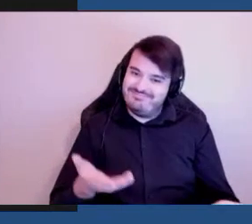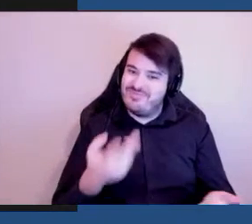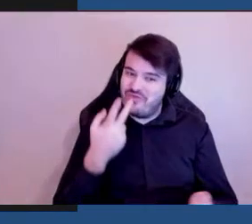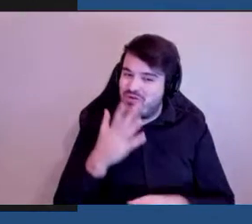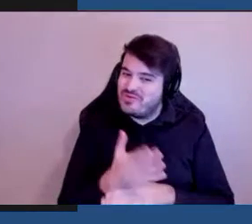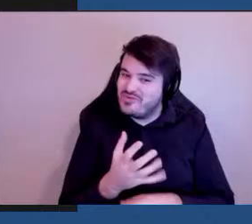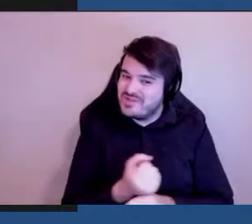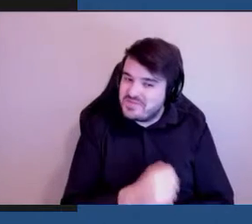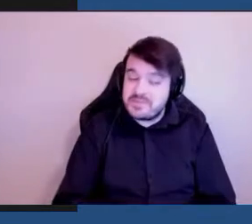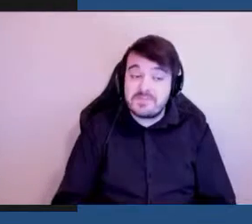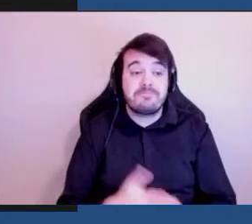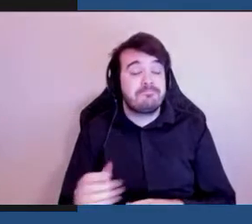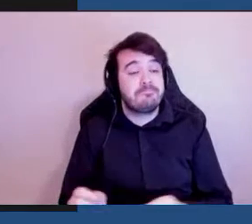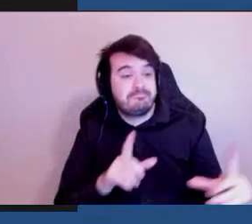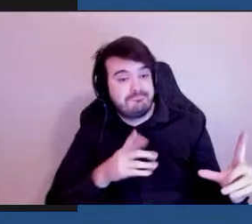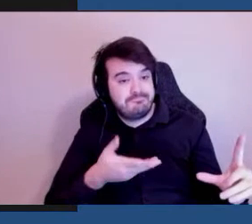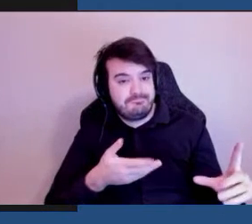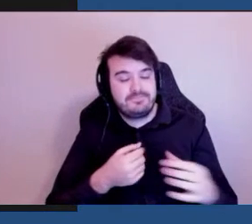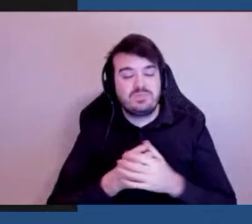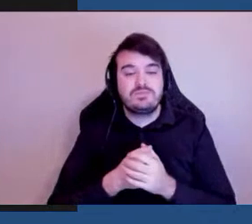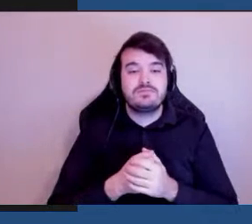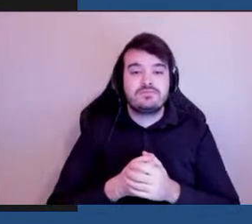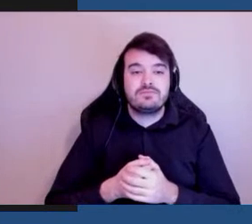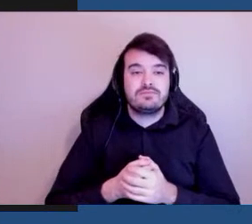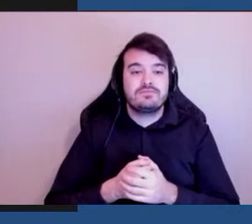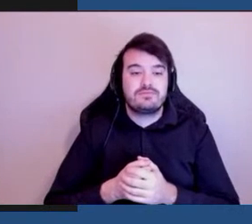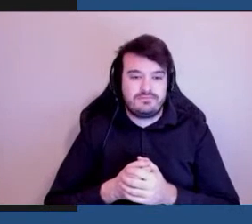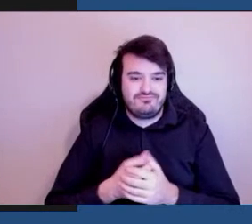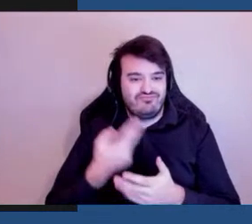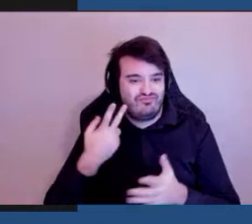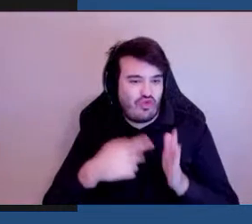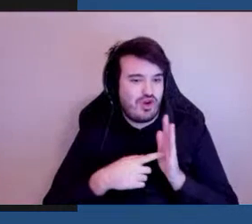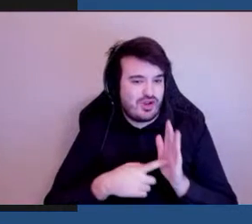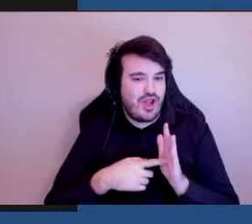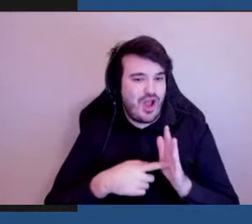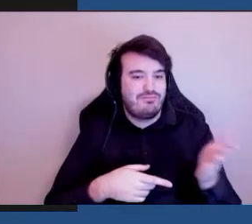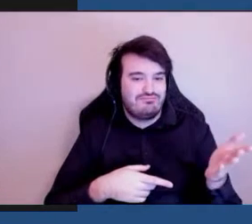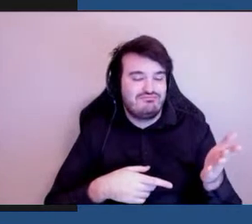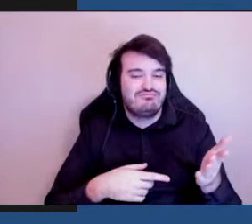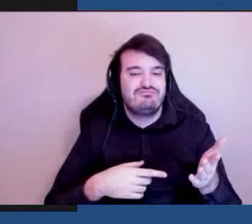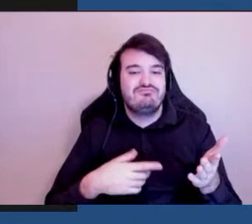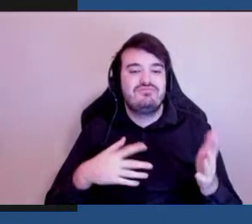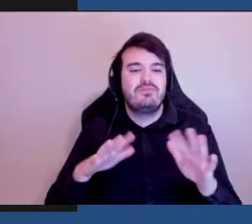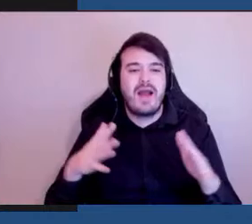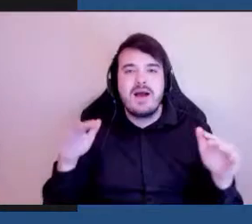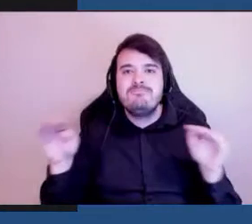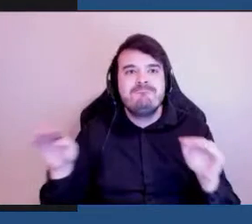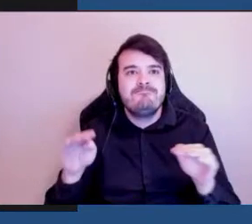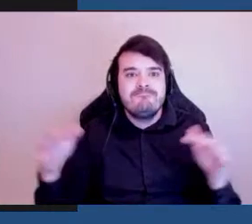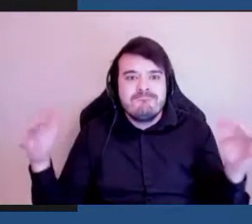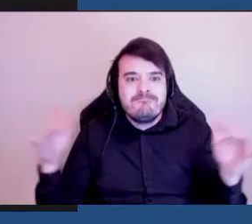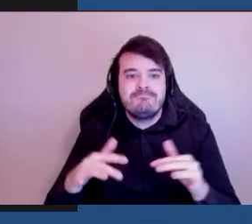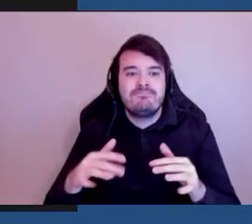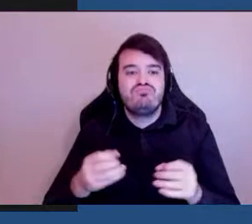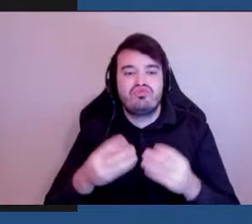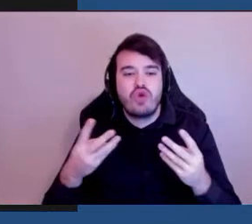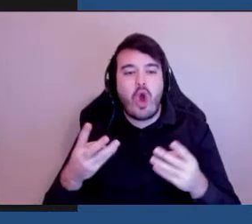Alors, prochaine diapositive. Ici, on a un exemple de mobiliser plusieurs